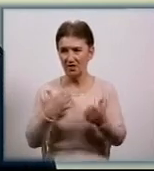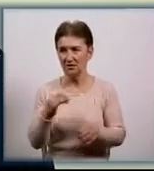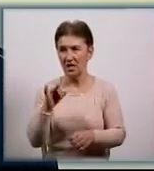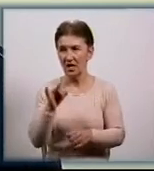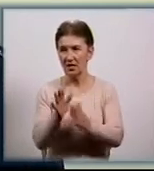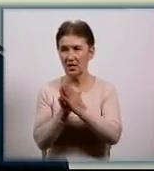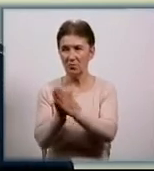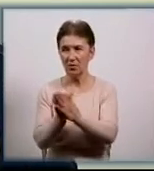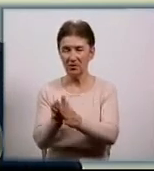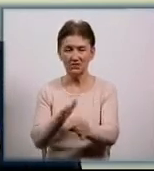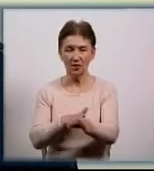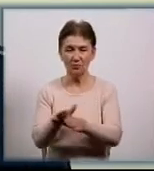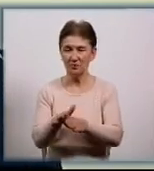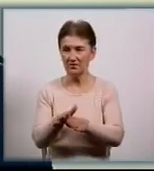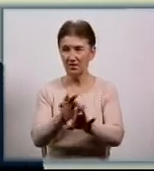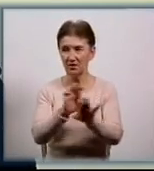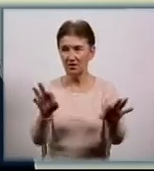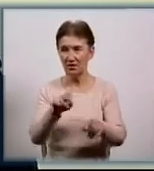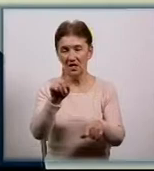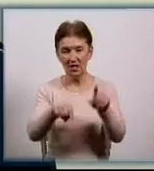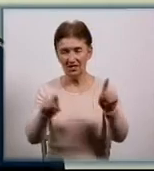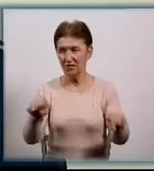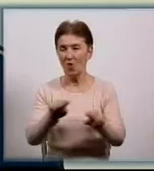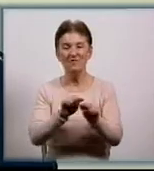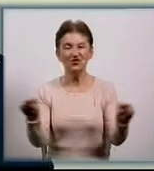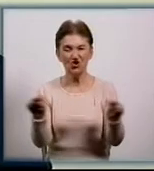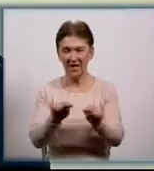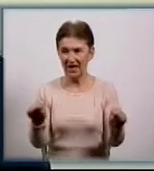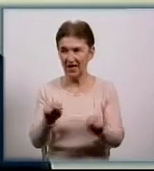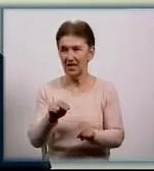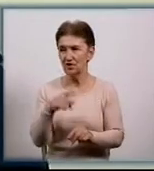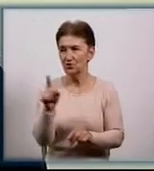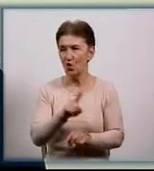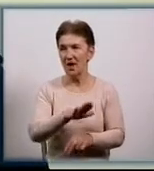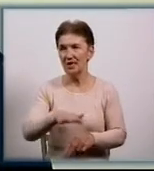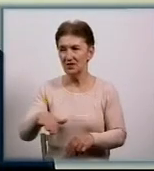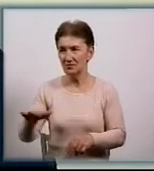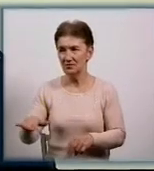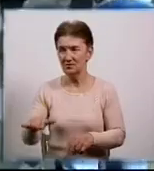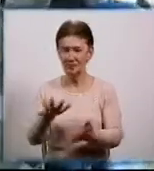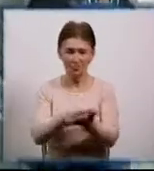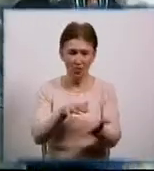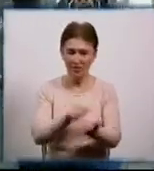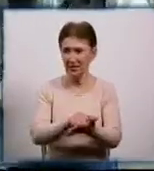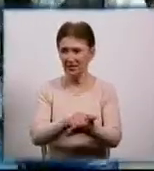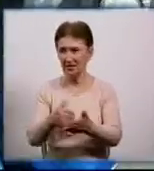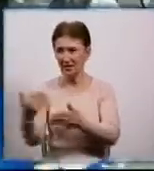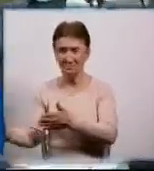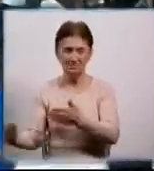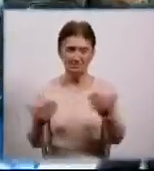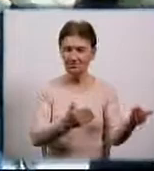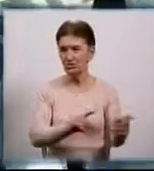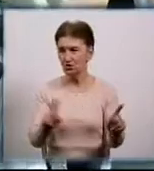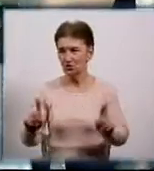попросили провести профбесіду. Інколи звертаються і вчителі, бувають випадки, коли діти шкодять майно один одному. Після уроку школярі